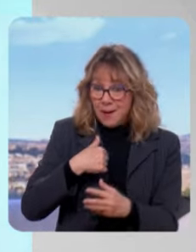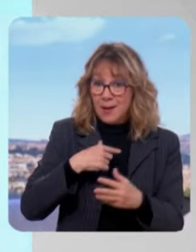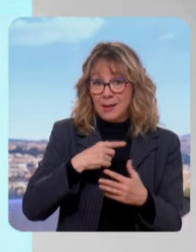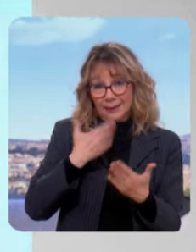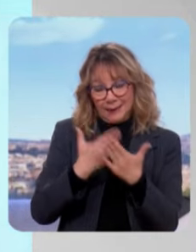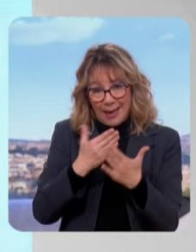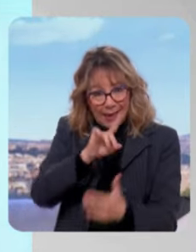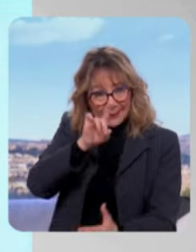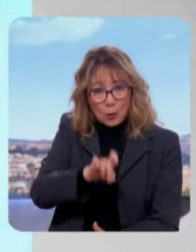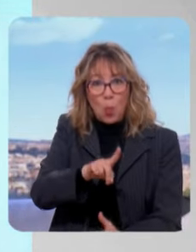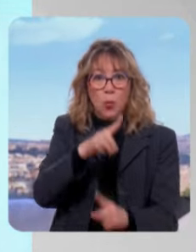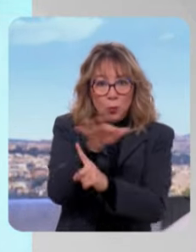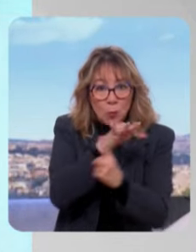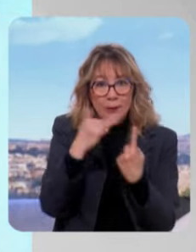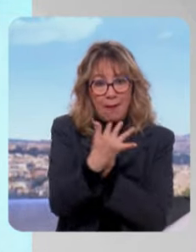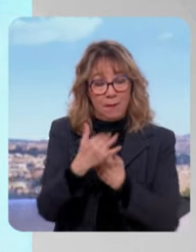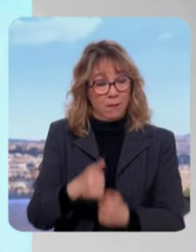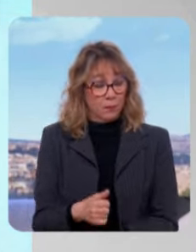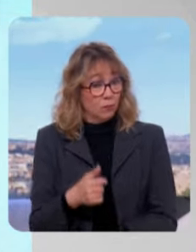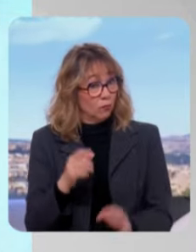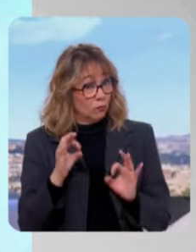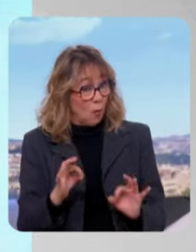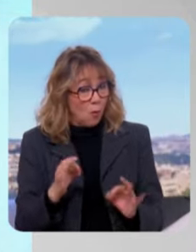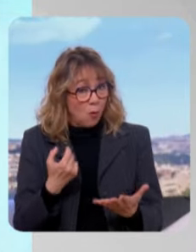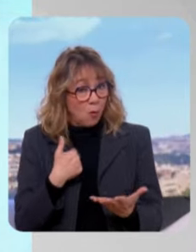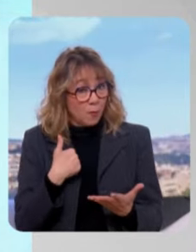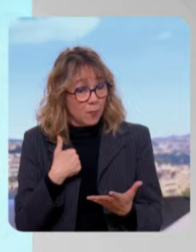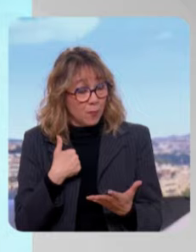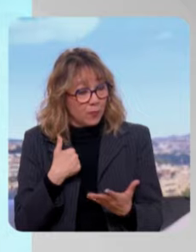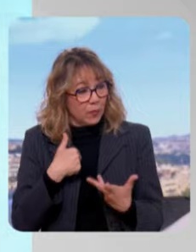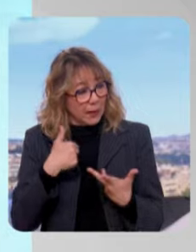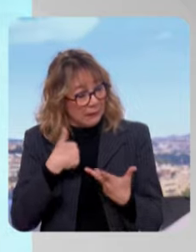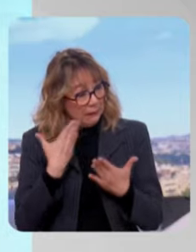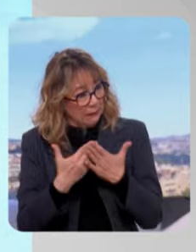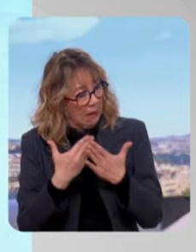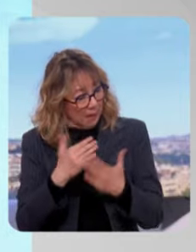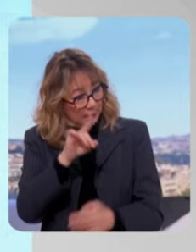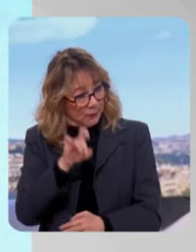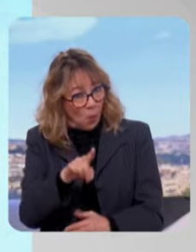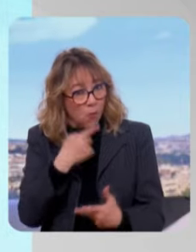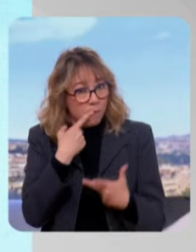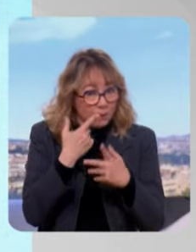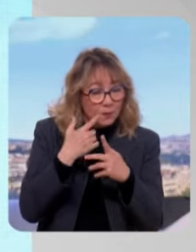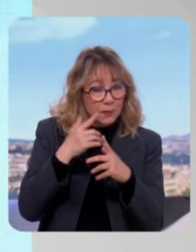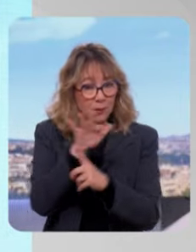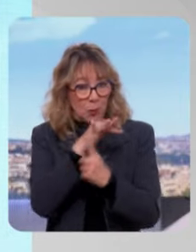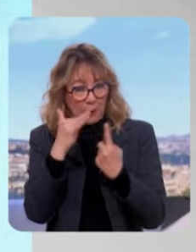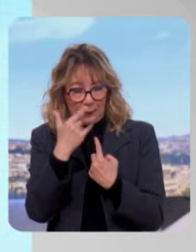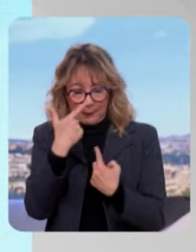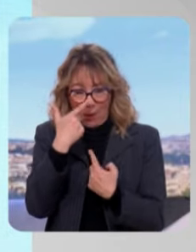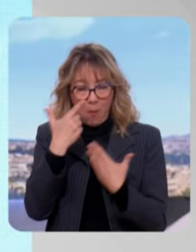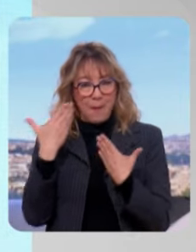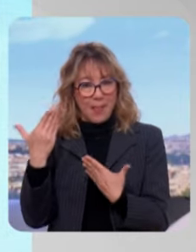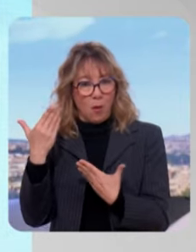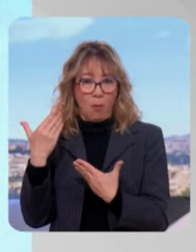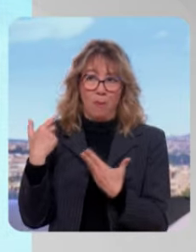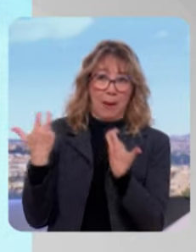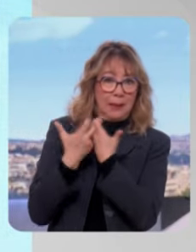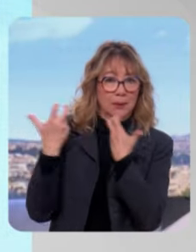sociale, Léon Desfontaines. Est-ce que c'est un sujet très éloigné des préoccupations de la gauche, ce qui se passe à Gaza, puisque vous voyez que c'est,